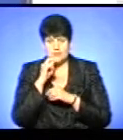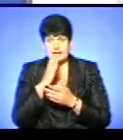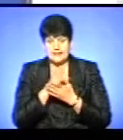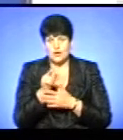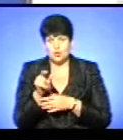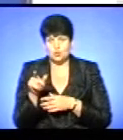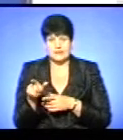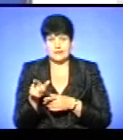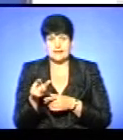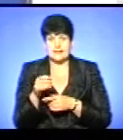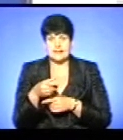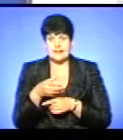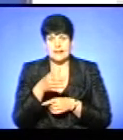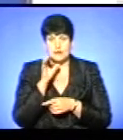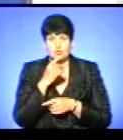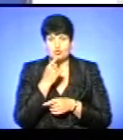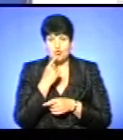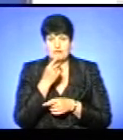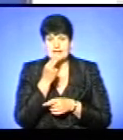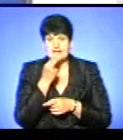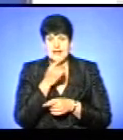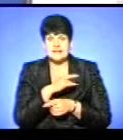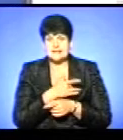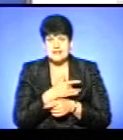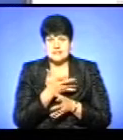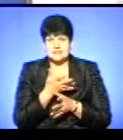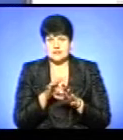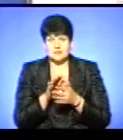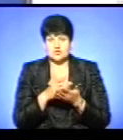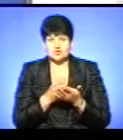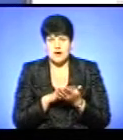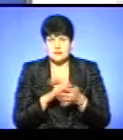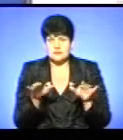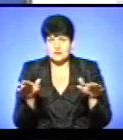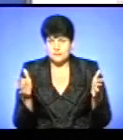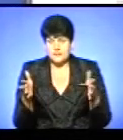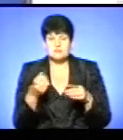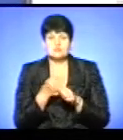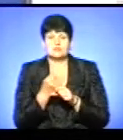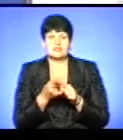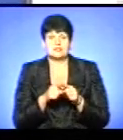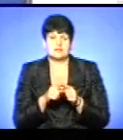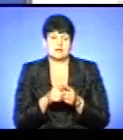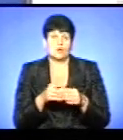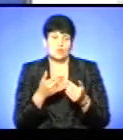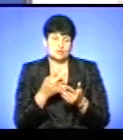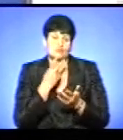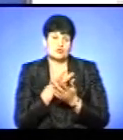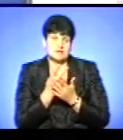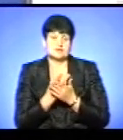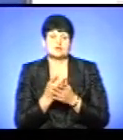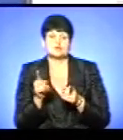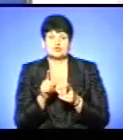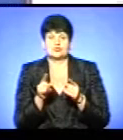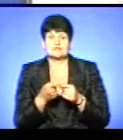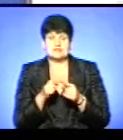люди, які не п'ють кров і не їдять серця, розумієте, і не жарять снігерів. Тому ми зробили такий крок, щоб показати тим дітям, що на Сході, що дійсно